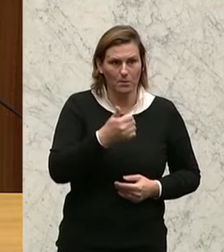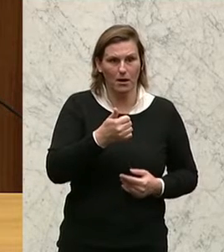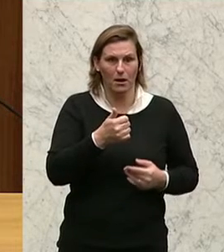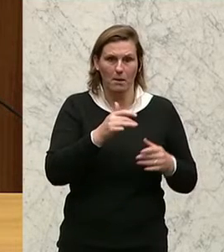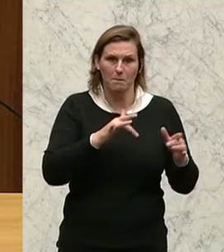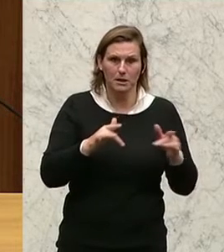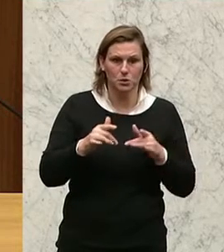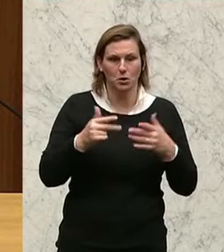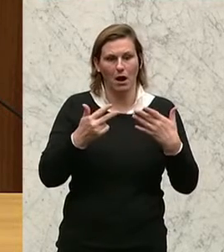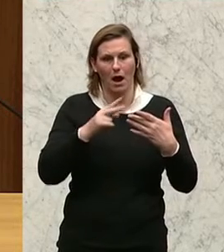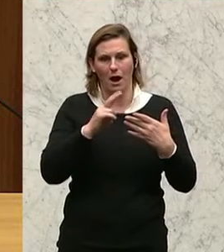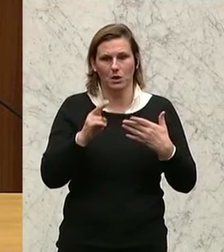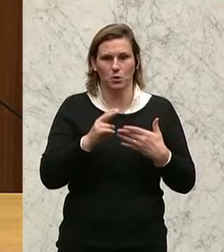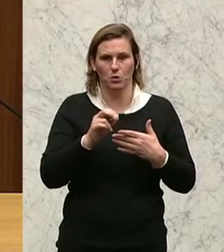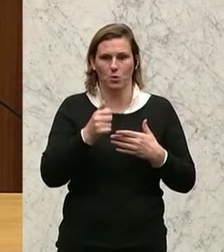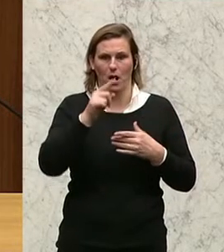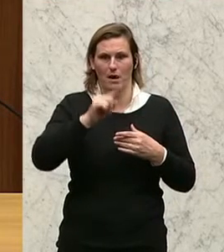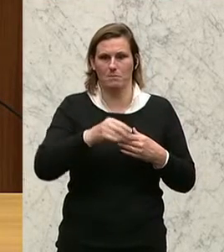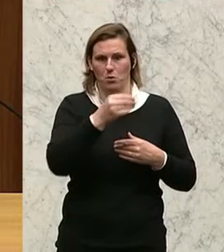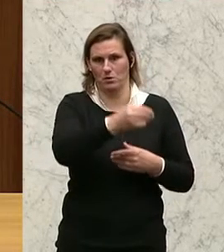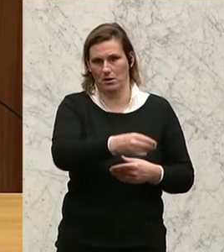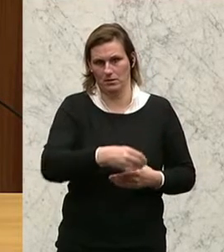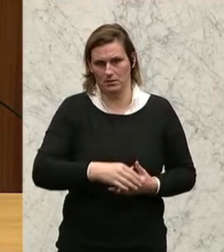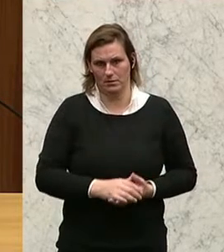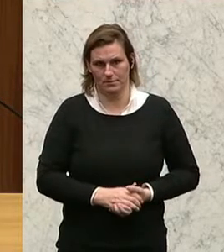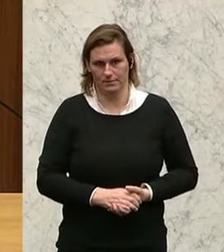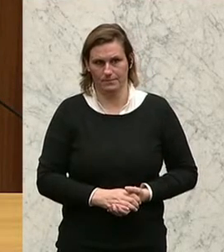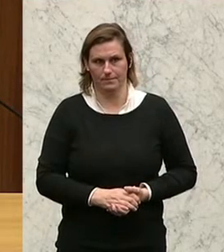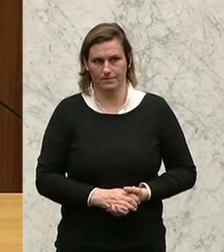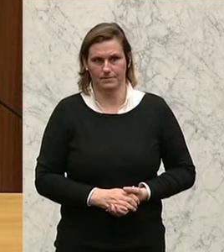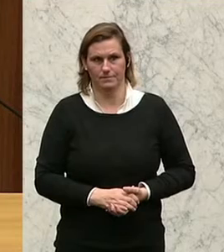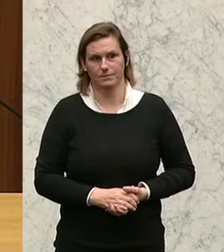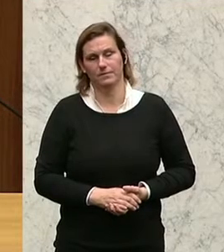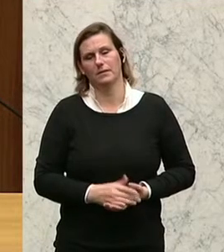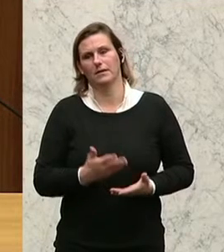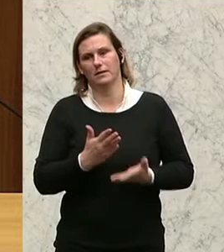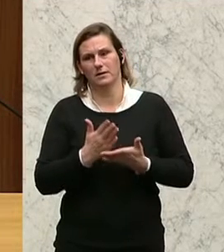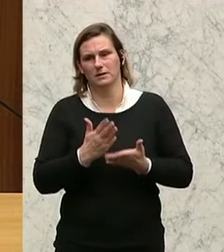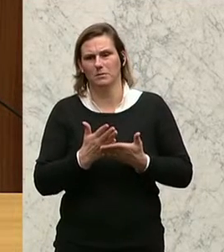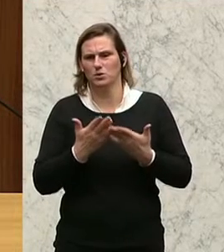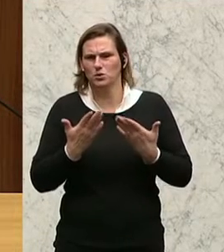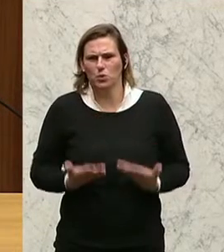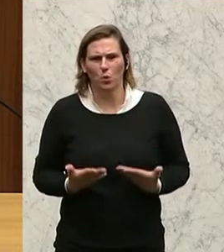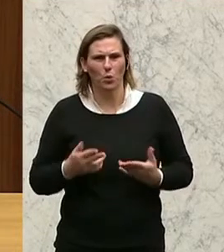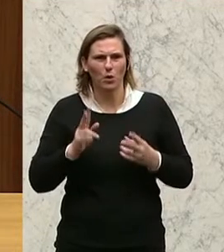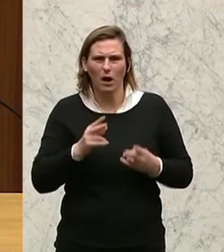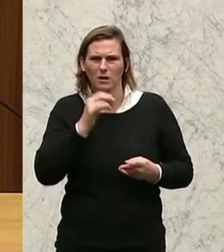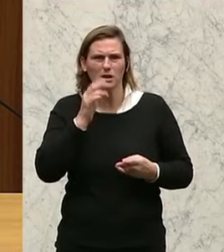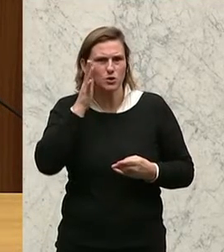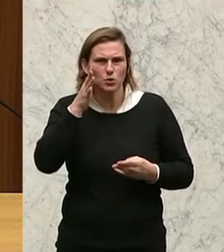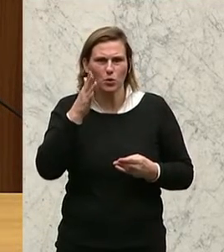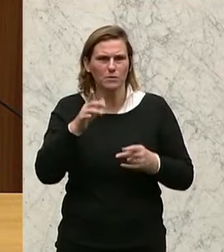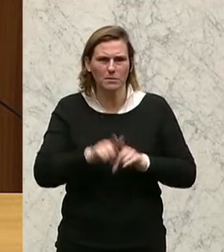Pension um 8 Euro im Monat auffetten soll. Meine sehr geehrten Damen und Herren, so kann das in Zukunft nicht